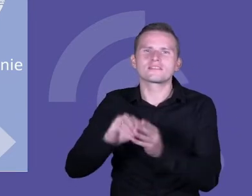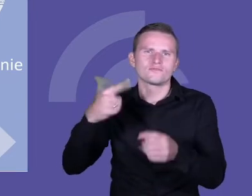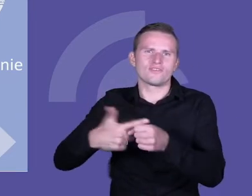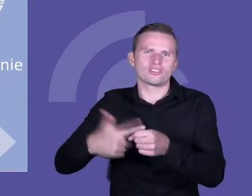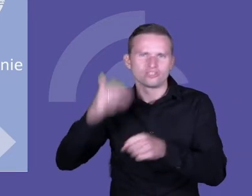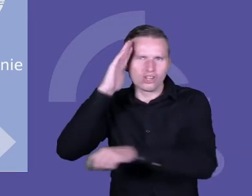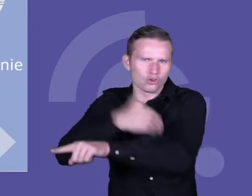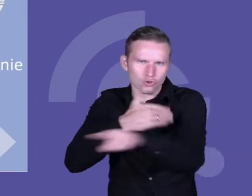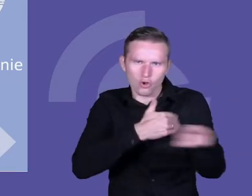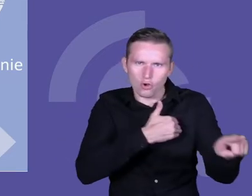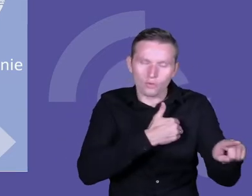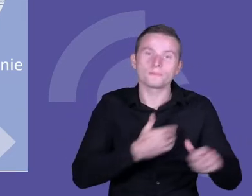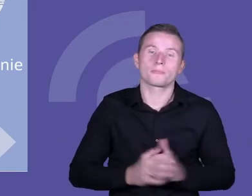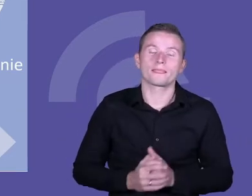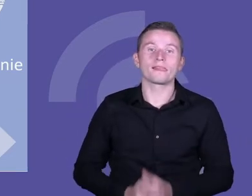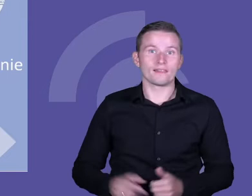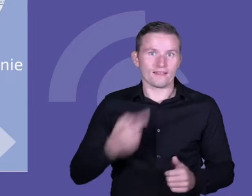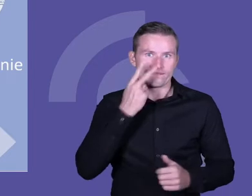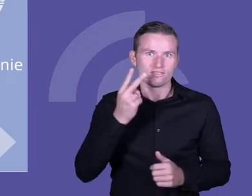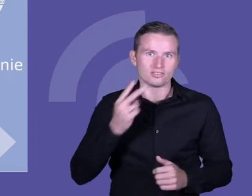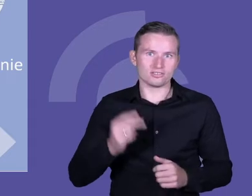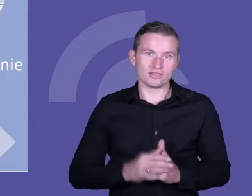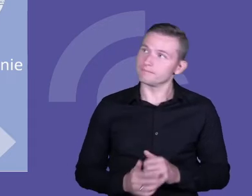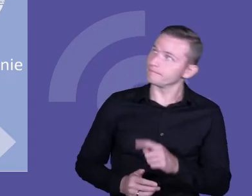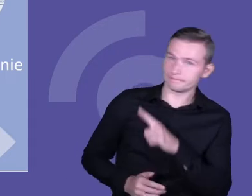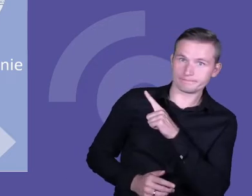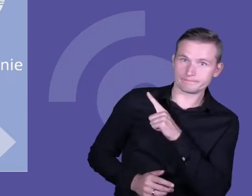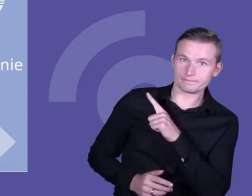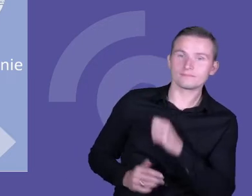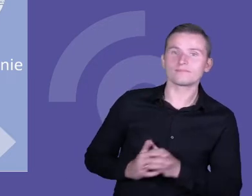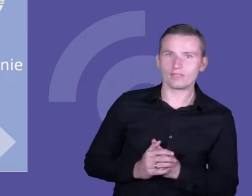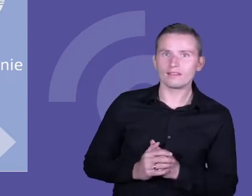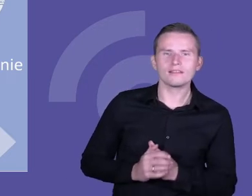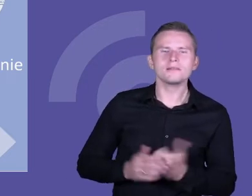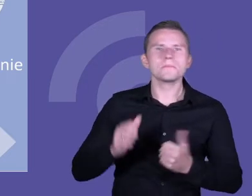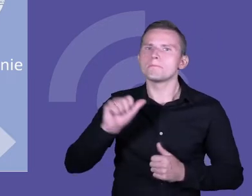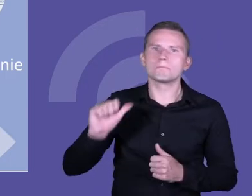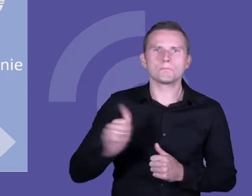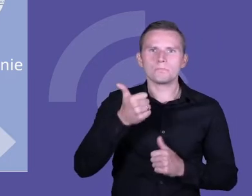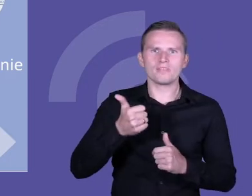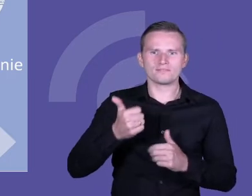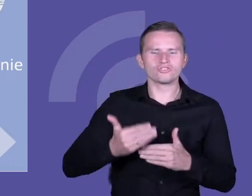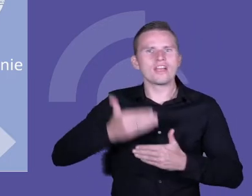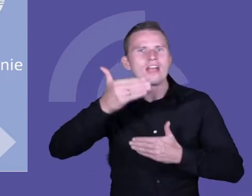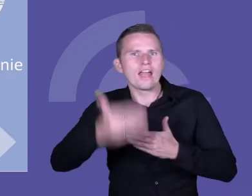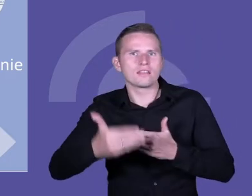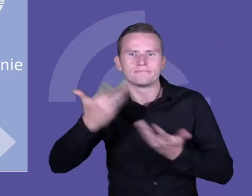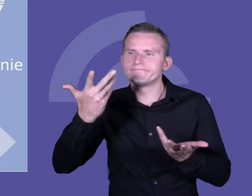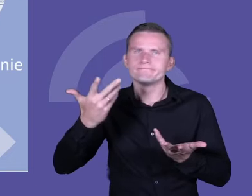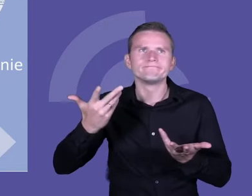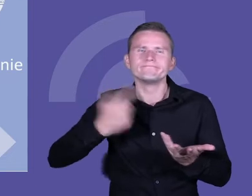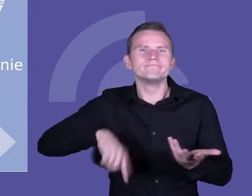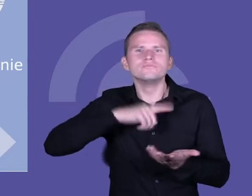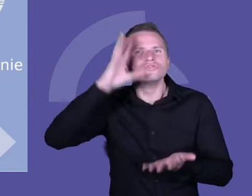szkół. Jak Państwo widzą na slajdzie, tym pierwszym etapem, tym pierwszym doświadczeniem naszych